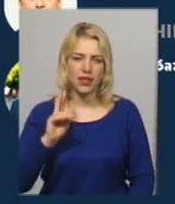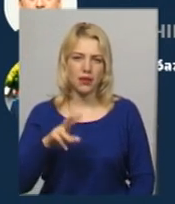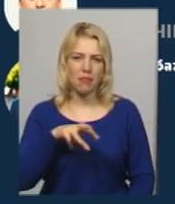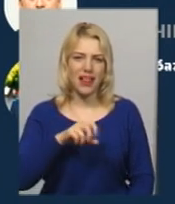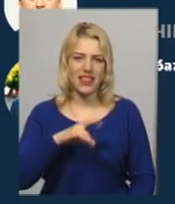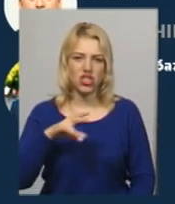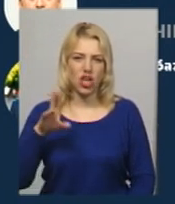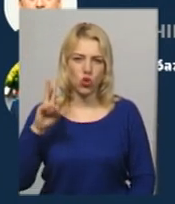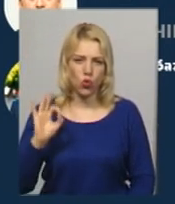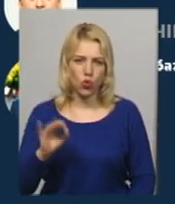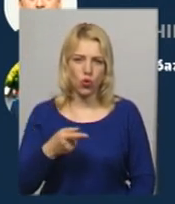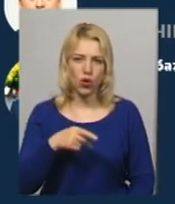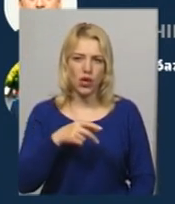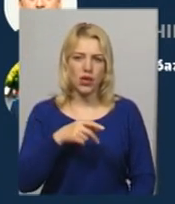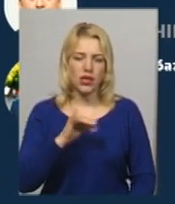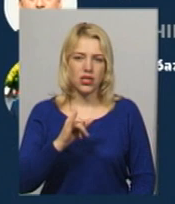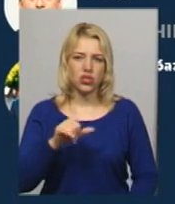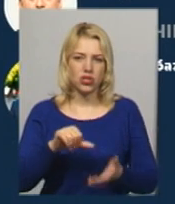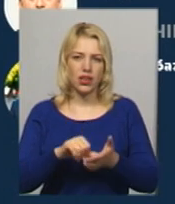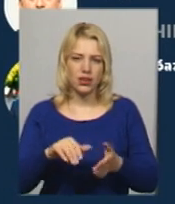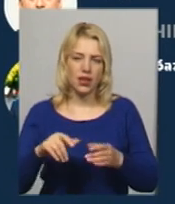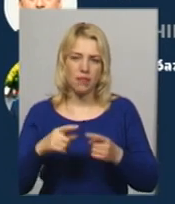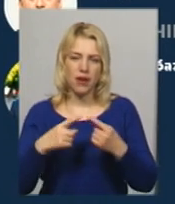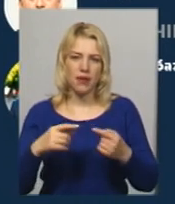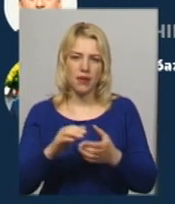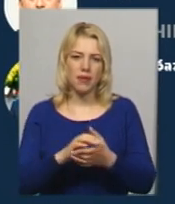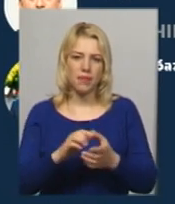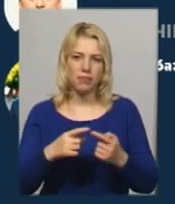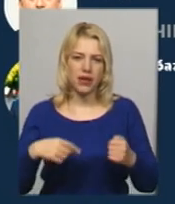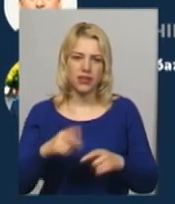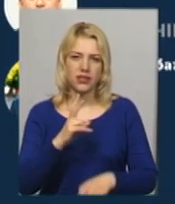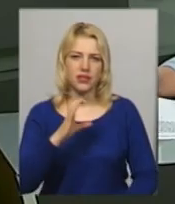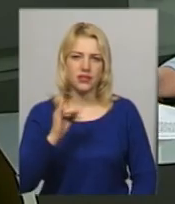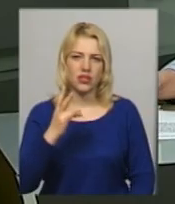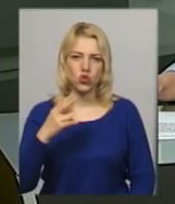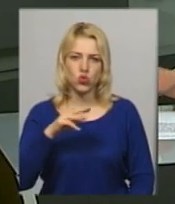Мельниченко, Андрій Шенькович та член партії «Народний фронт» Олександр Ксенджук.